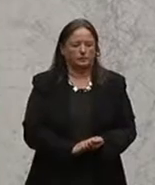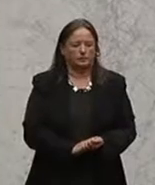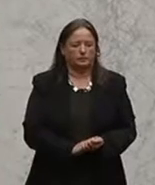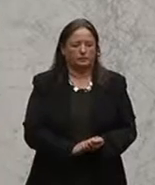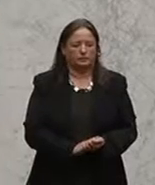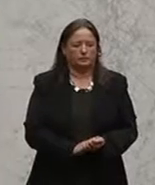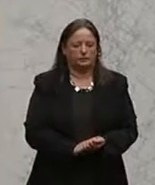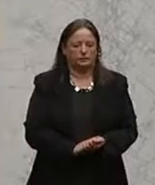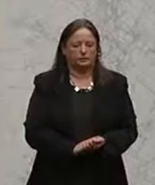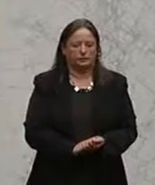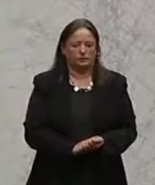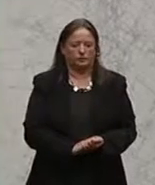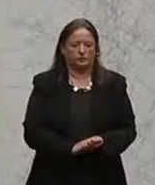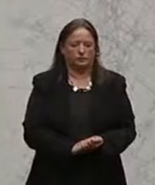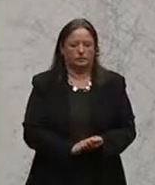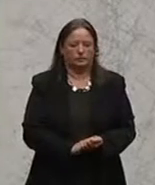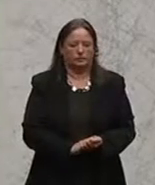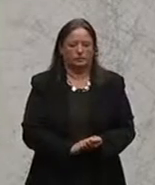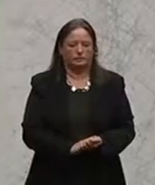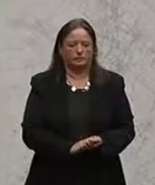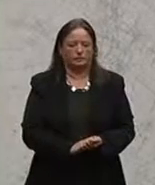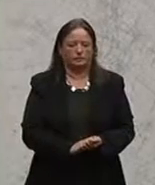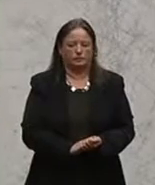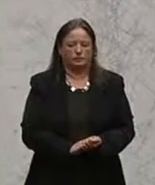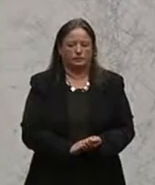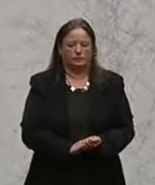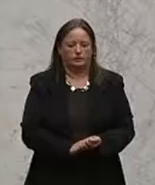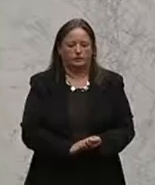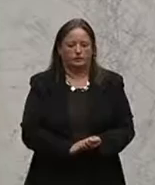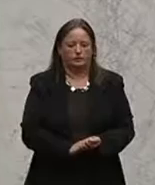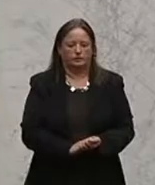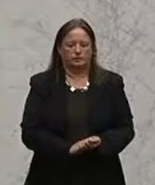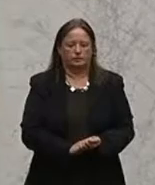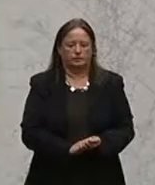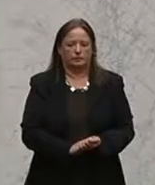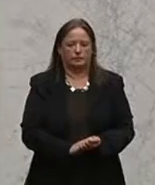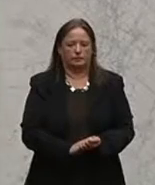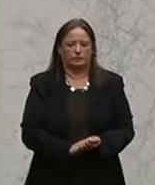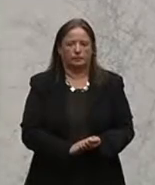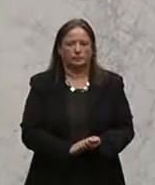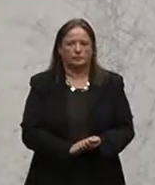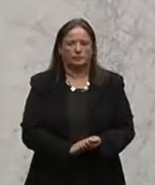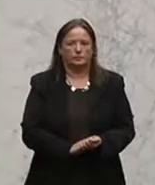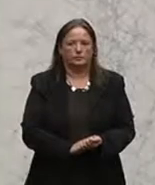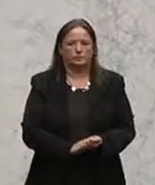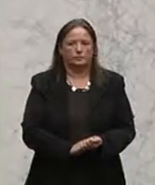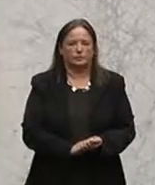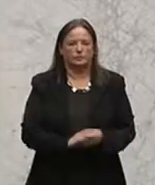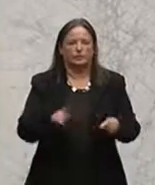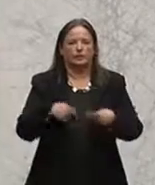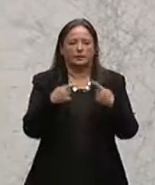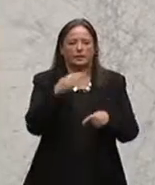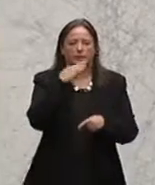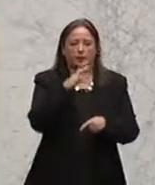Bildungsreform sein, sagt Brigitte Jank, Bildungssprecherin der ÖVP. Zudem werde man auf das Gymnasium auch künftig nicht verzichten, betont